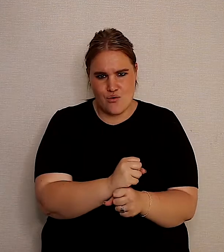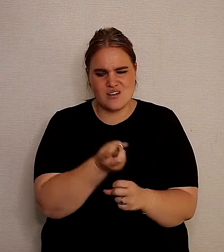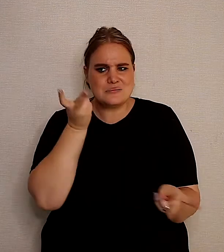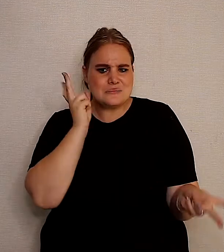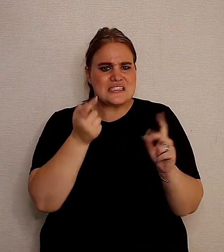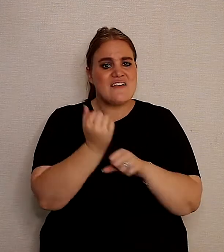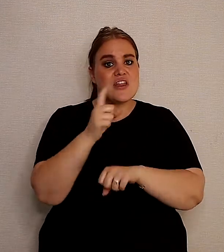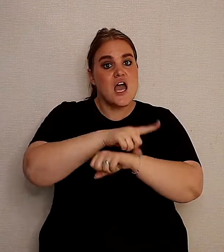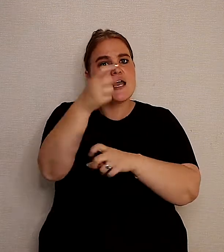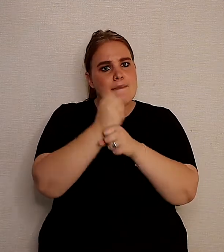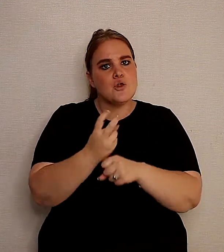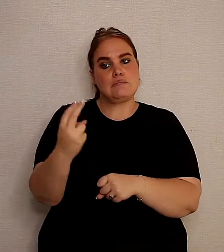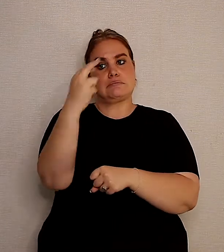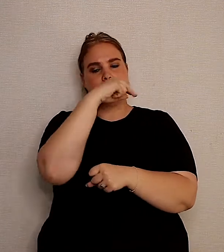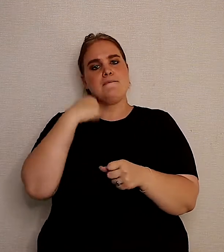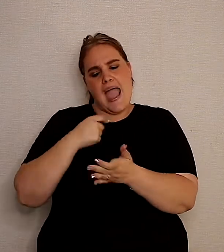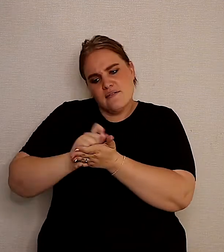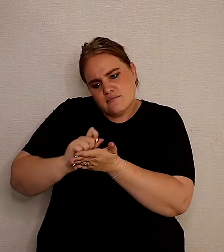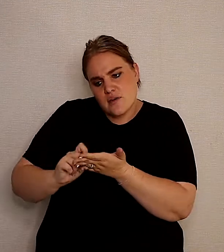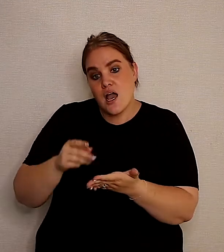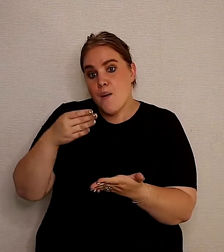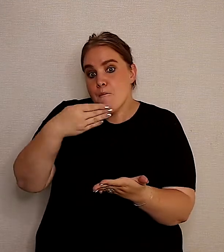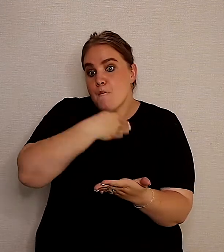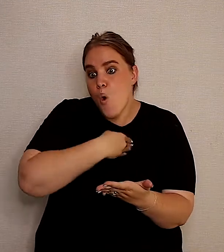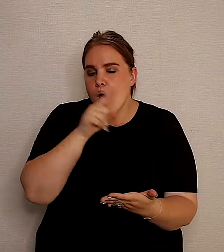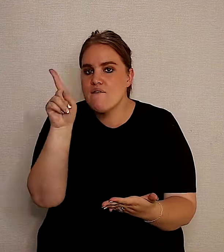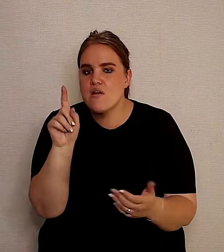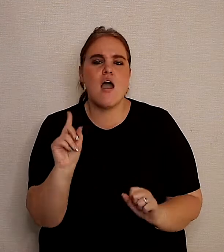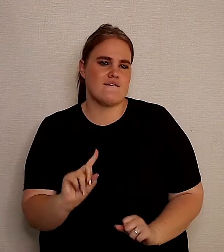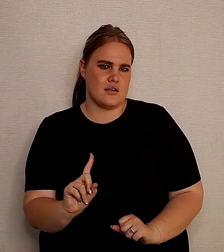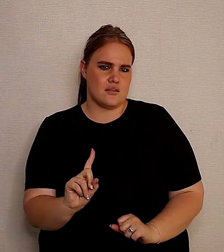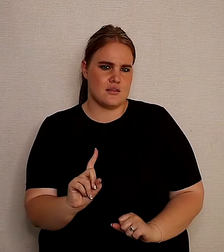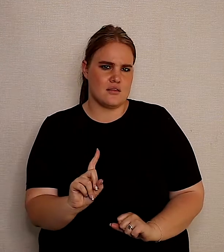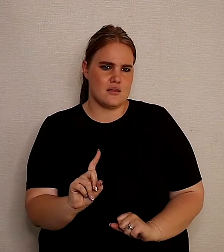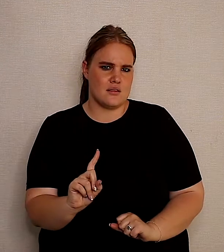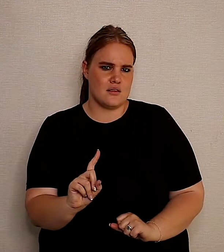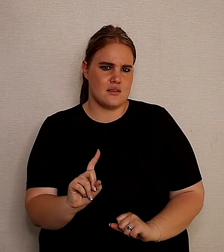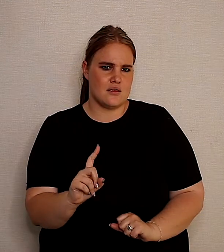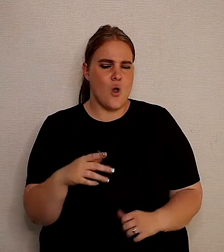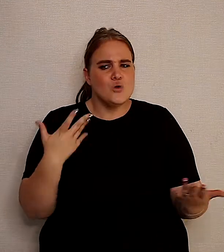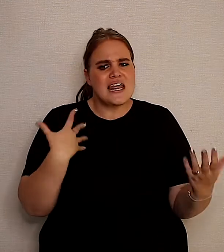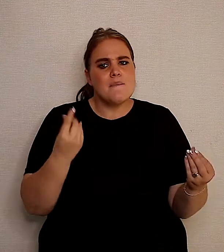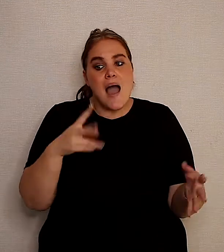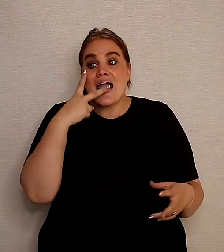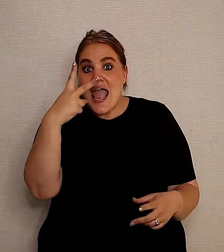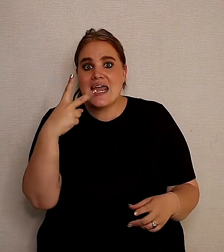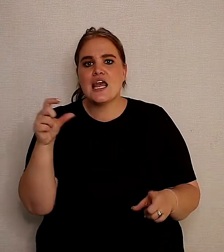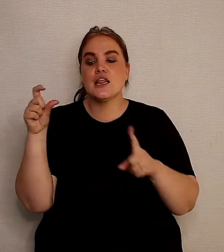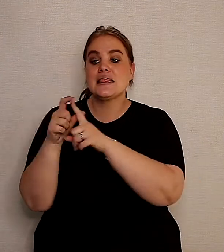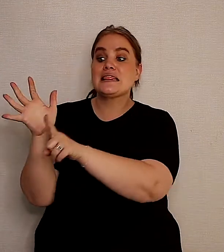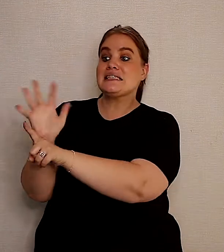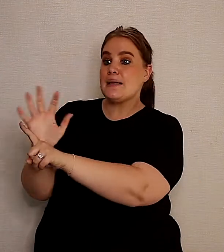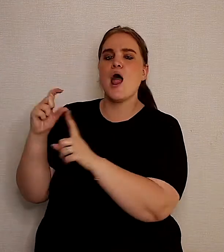En miskien moet jy vandag het bykie weer na jou notas gaan kyk en dink wat die vraag het jou die meeste gestig, wat het jou die meeste geroer. Maar ons het baie gekyk na